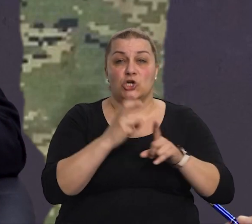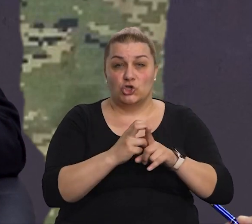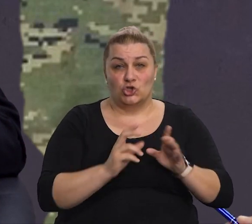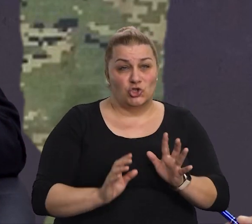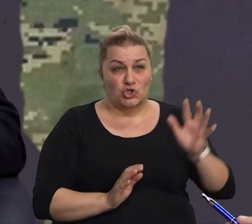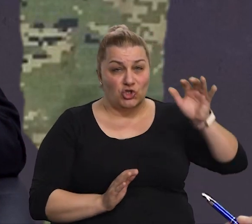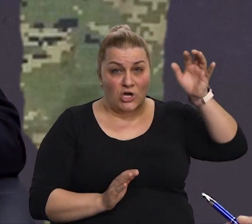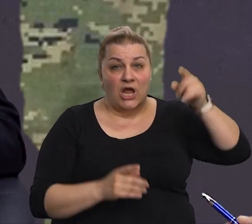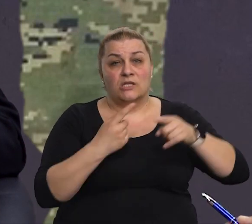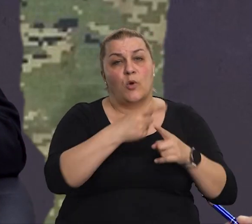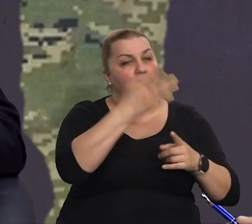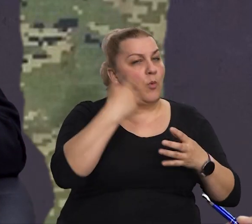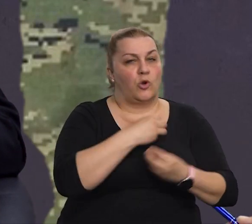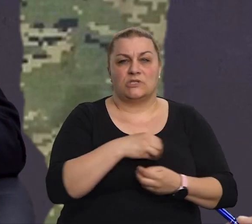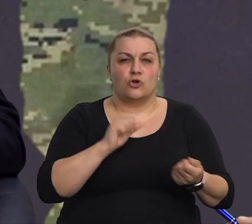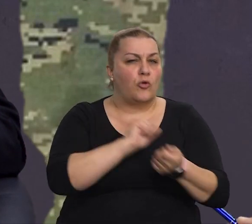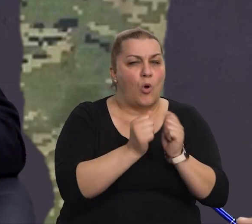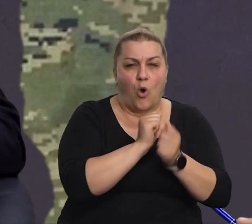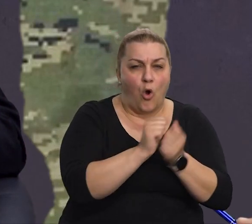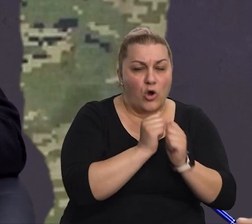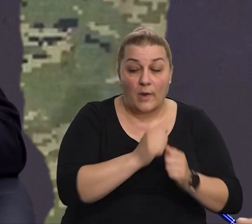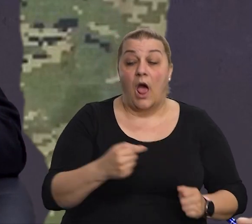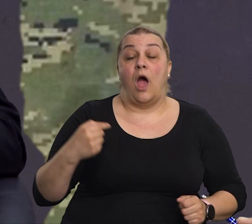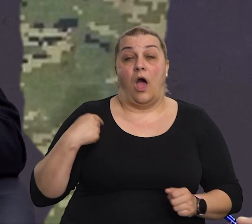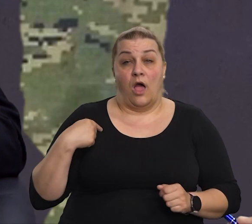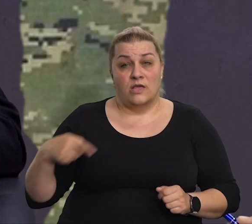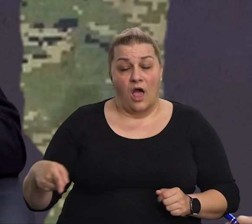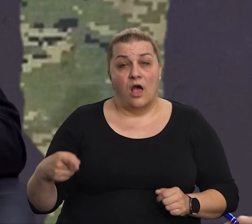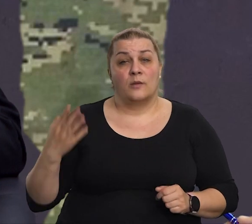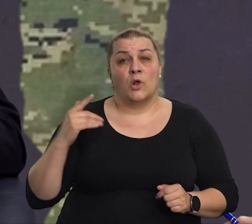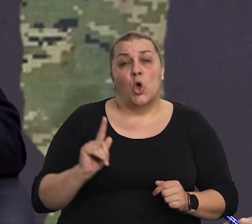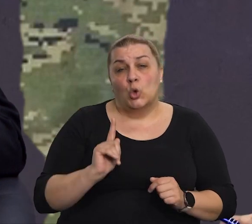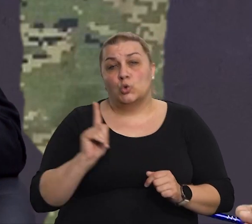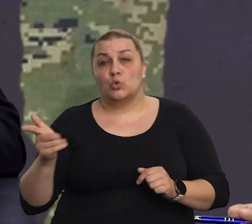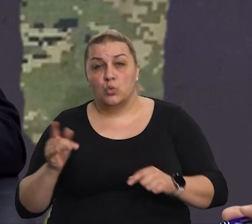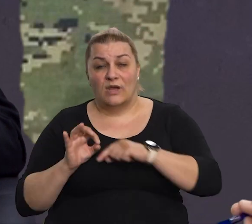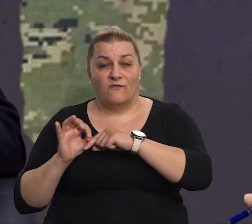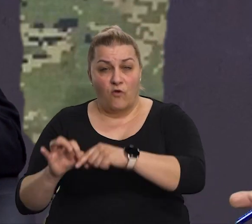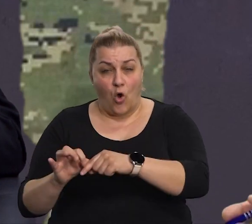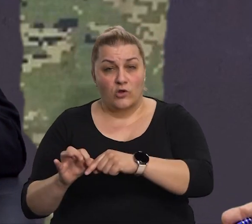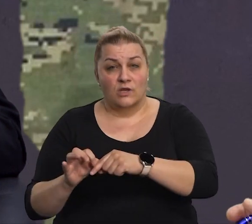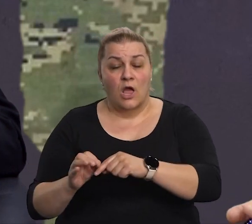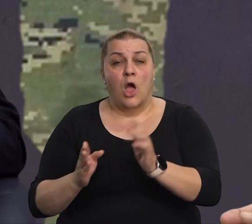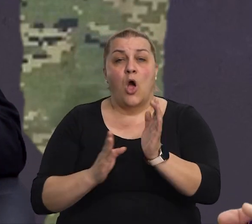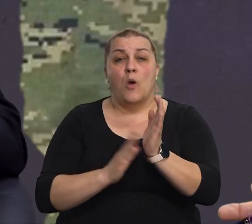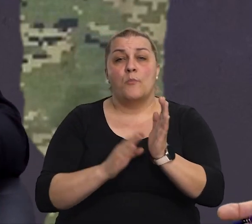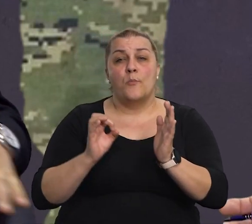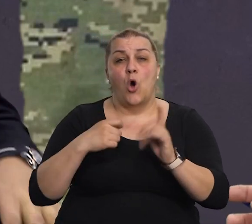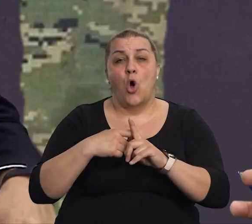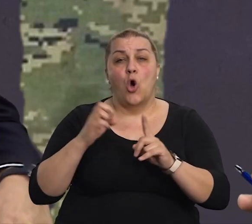gdje su se vodile velike žestoke borbe. Ja sam krenio sa jednim drugim vodom, krenio sam u Mokošicu,